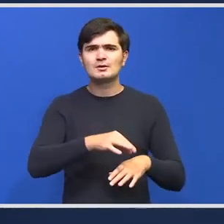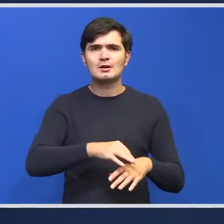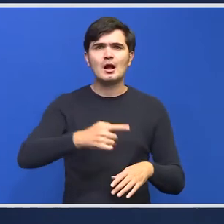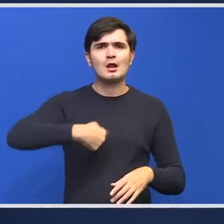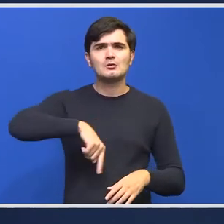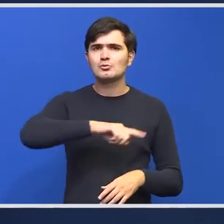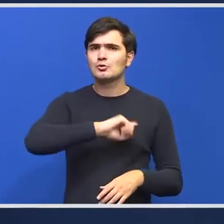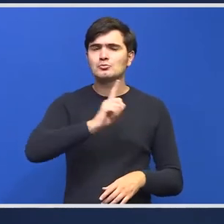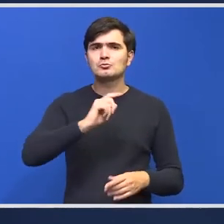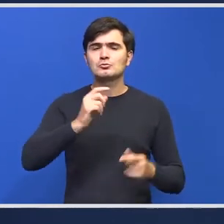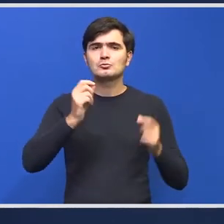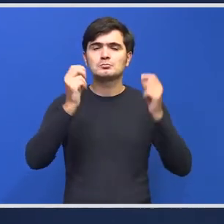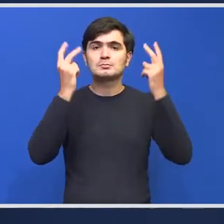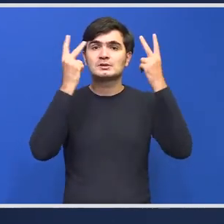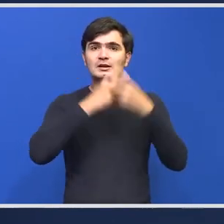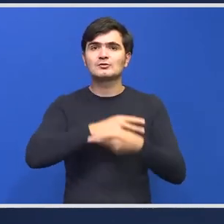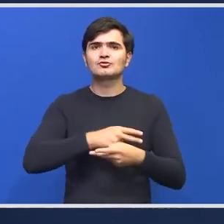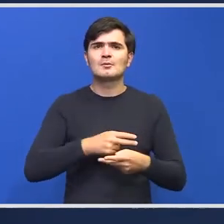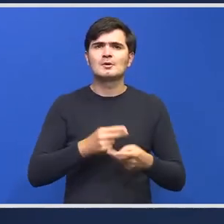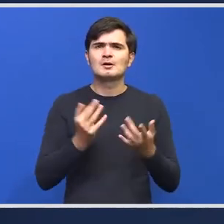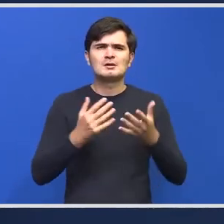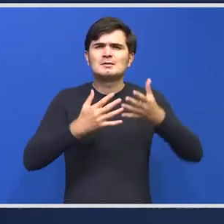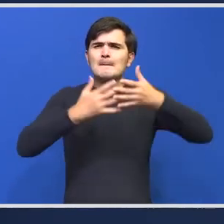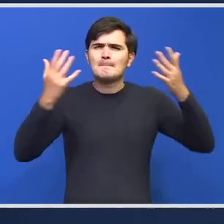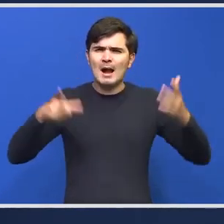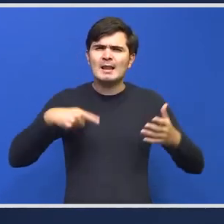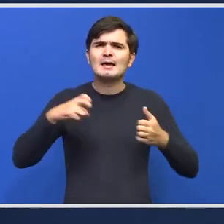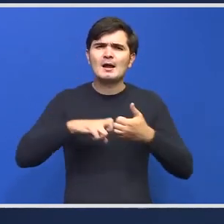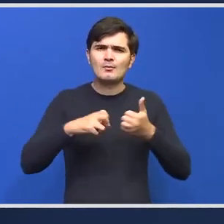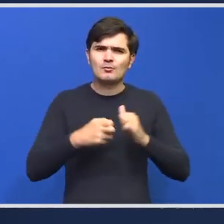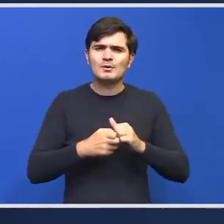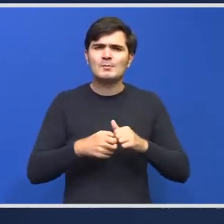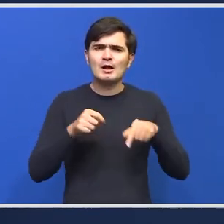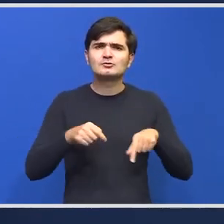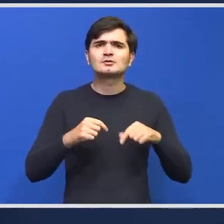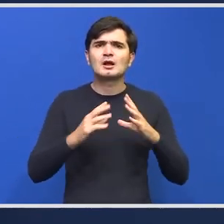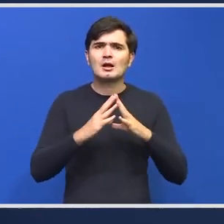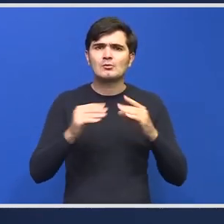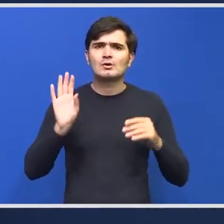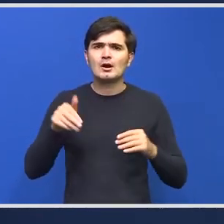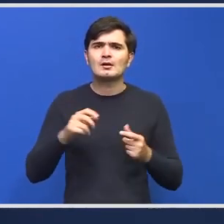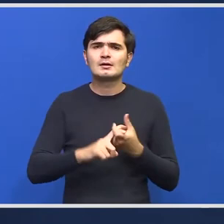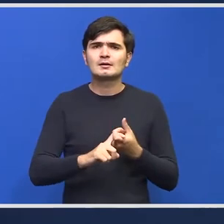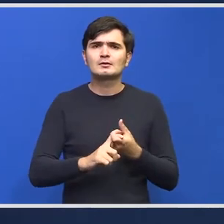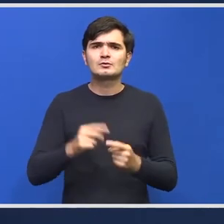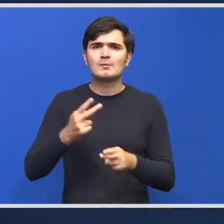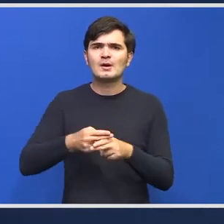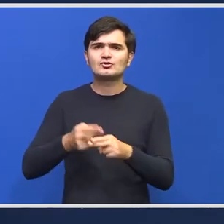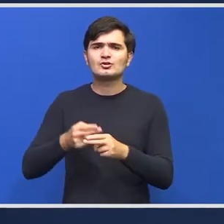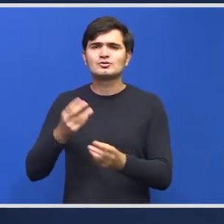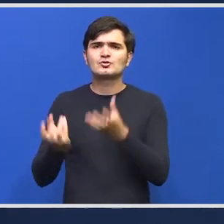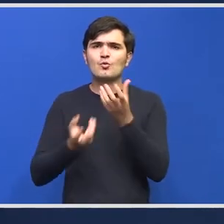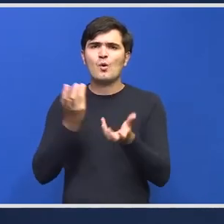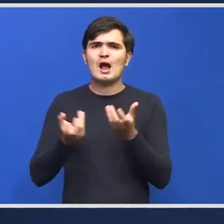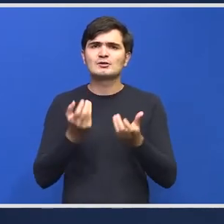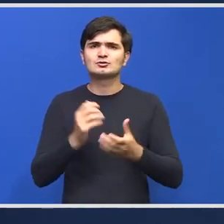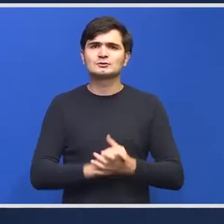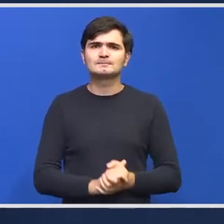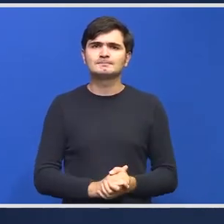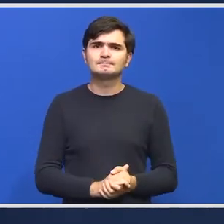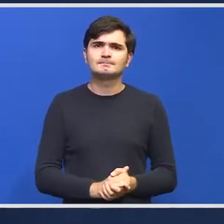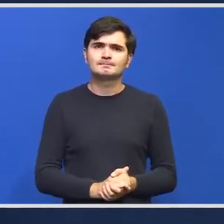realizam dimensiunile probleme pe care România o are cu pacienții cu arsură repet